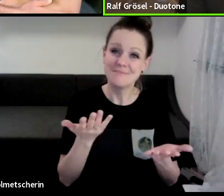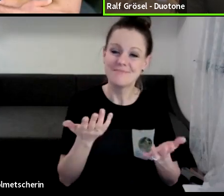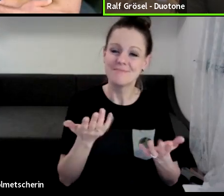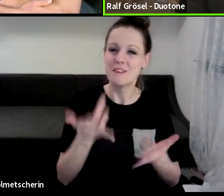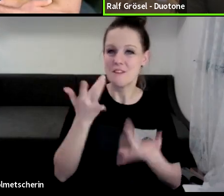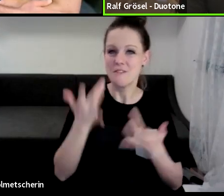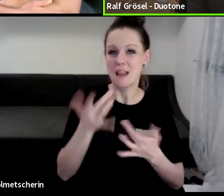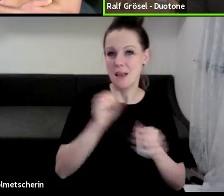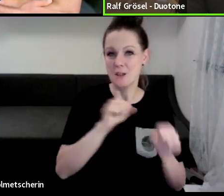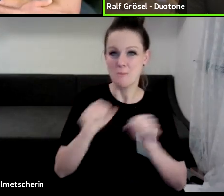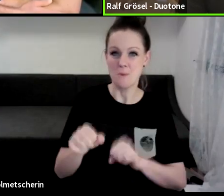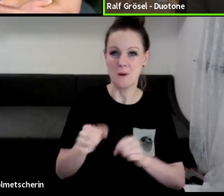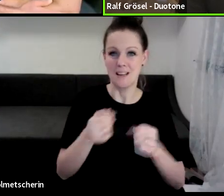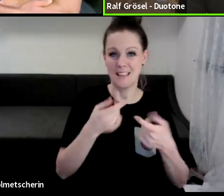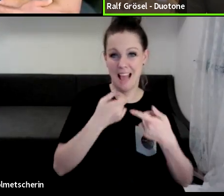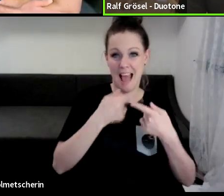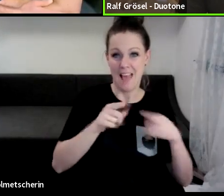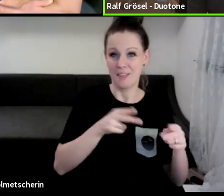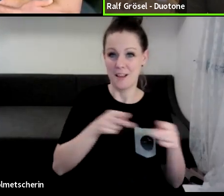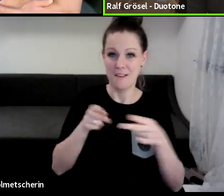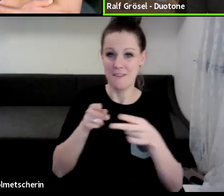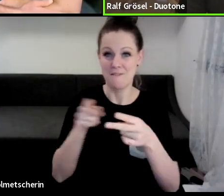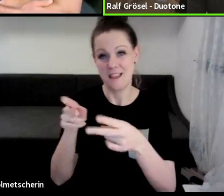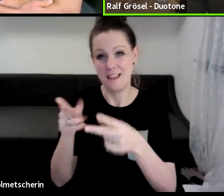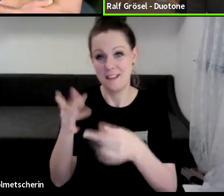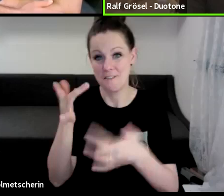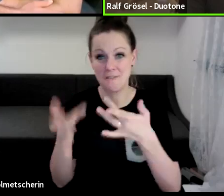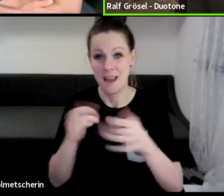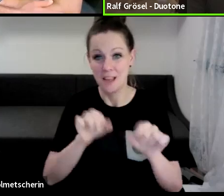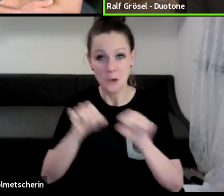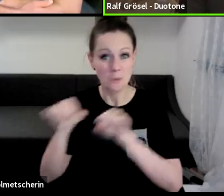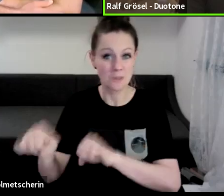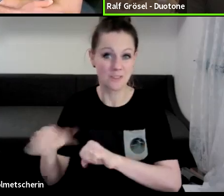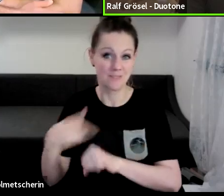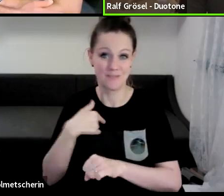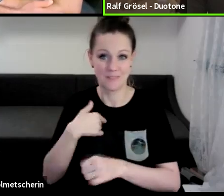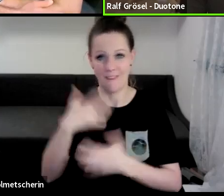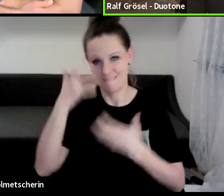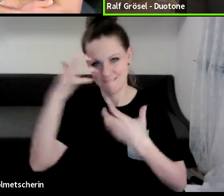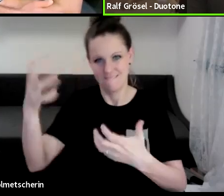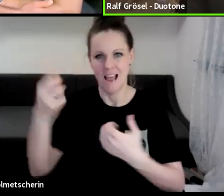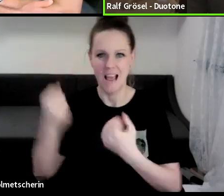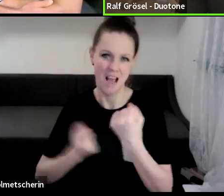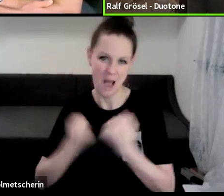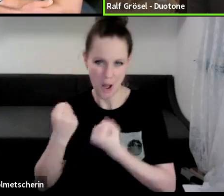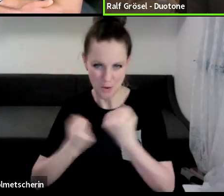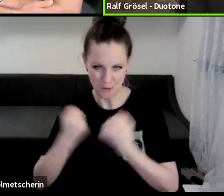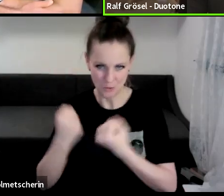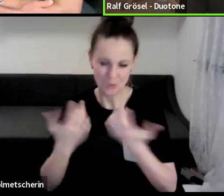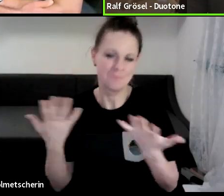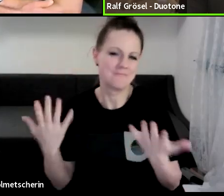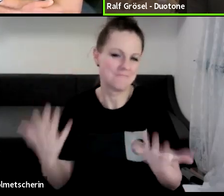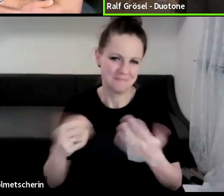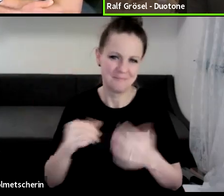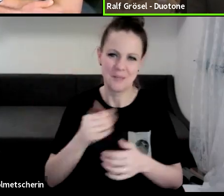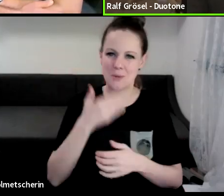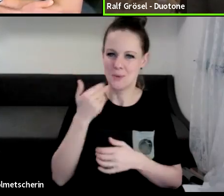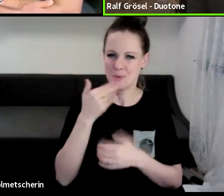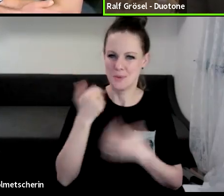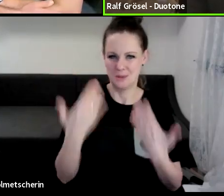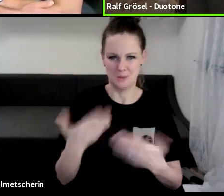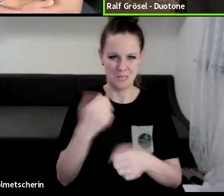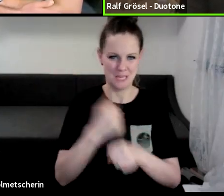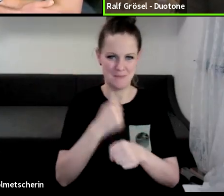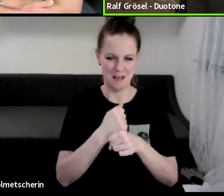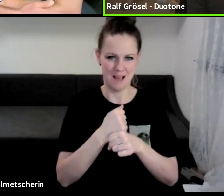eingeschlagen in meiner Karriere, sicherlich wäre es vielleicht eine Option gewesen, weil ich auch sehr autoaffin bin. Aber gut, es ist nicht geworden. Autofahren tue